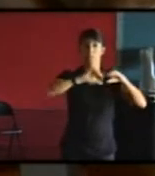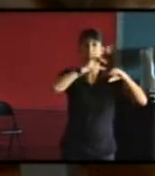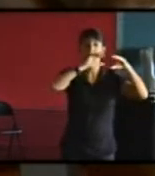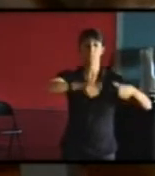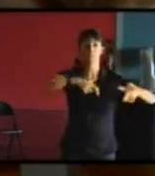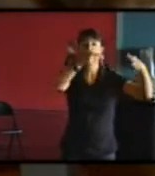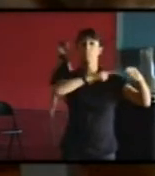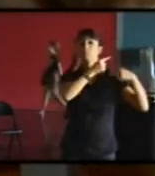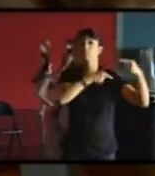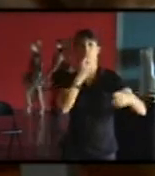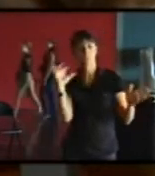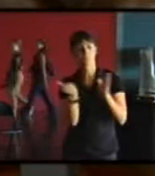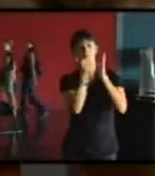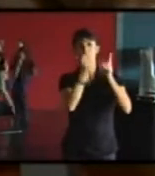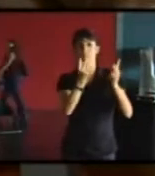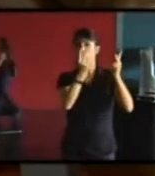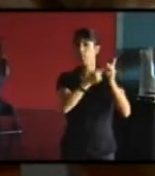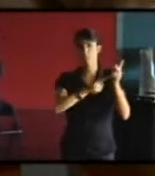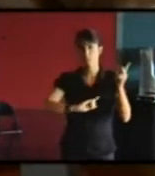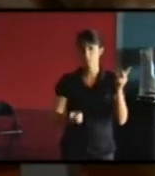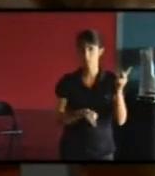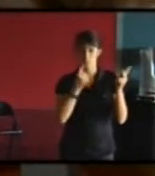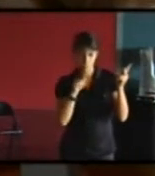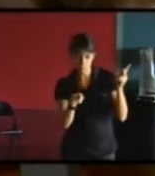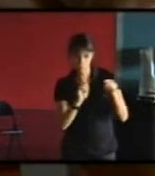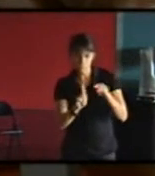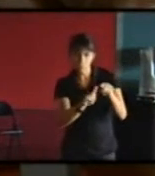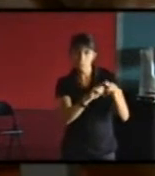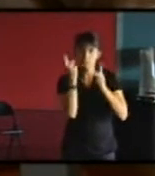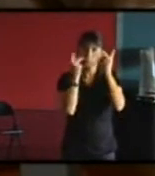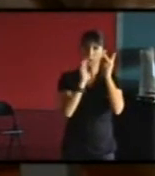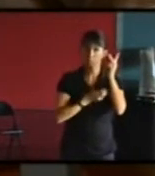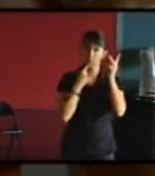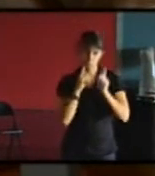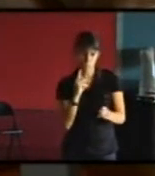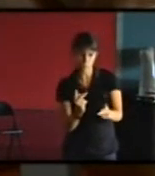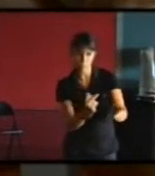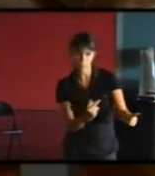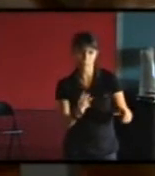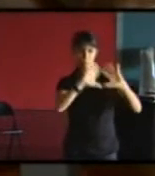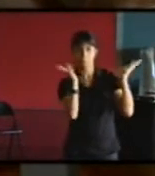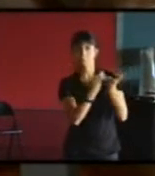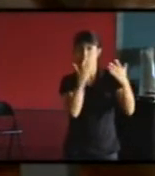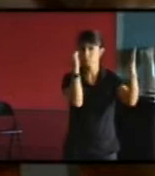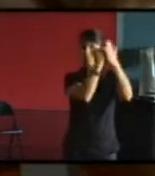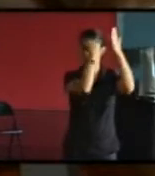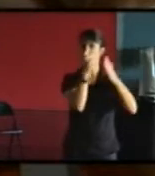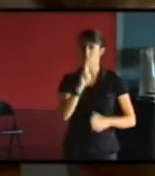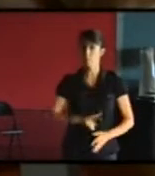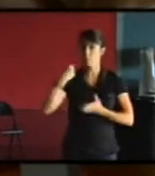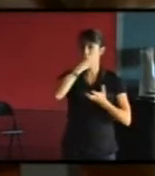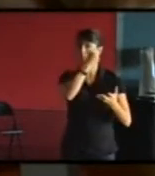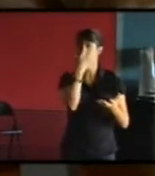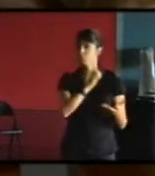grande valeur patrimoniale même qu'ils ont quelques petits éléments et on peut se dire que dans ce cas là effectivement une